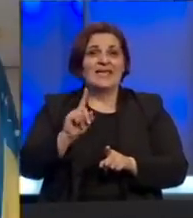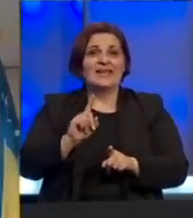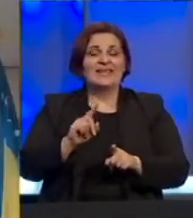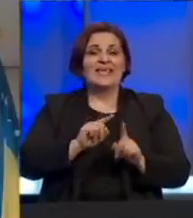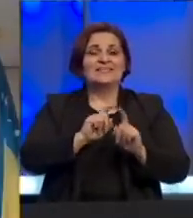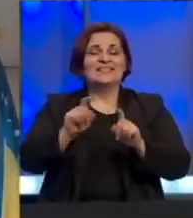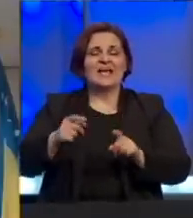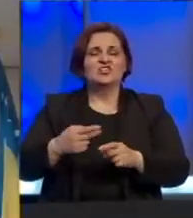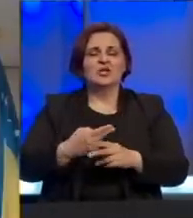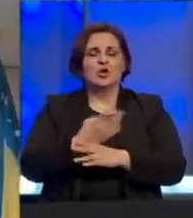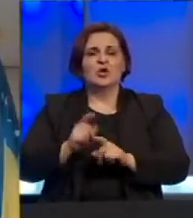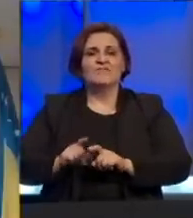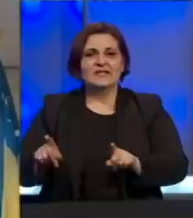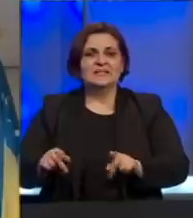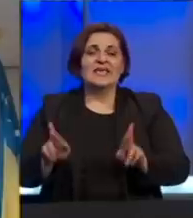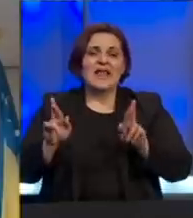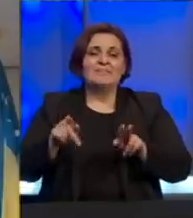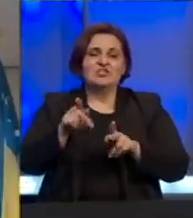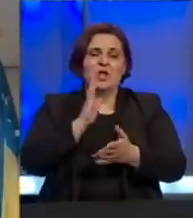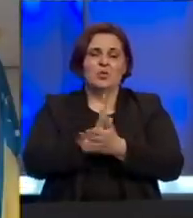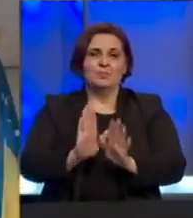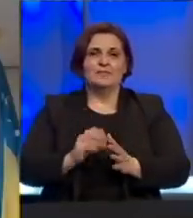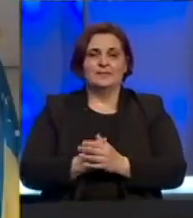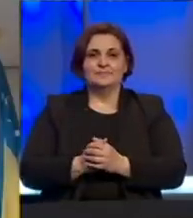koronavirusom te se viskrio nadam da će to tako i ostati